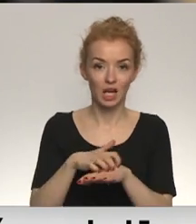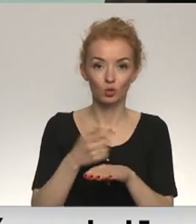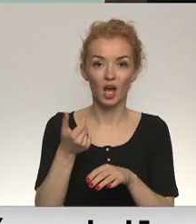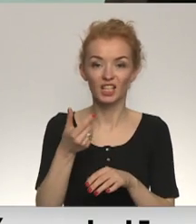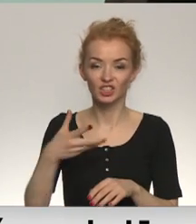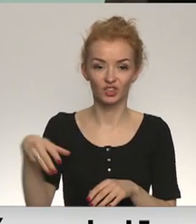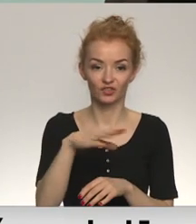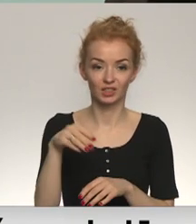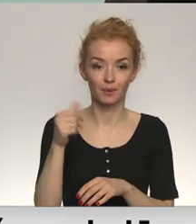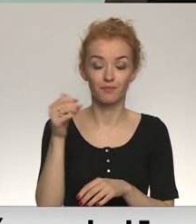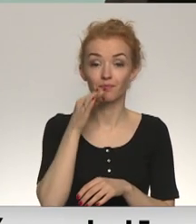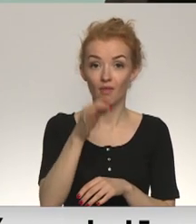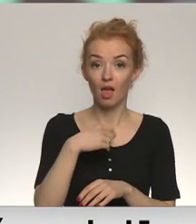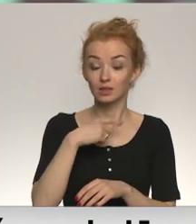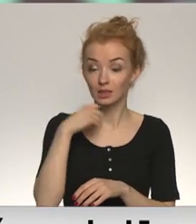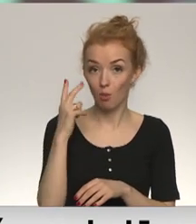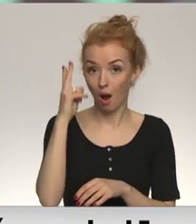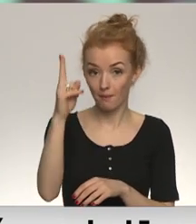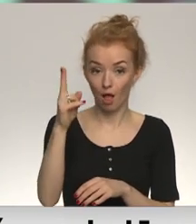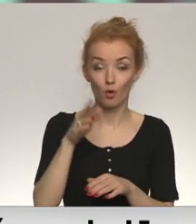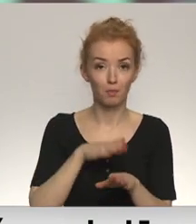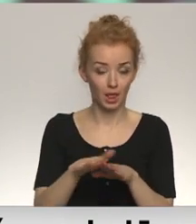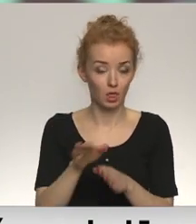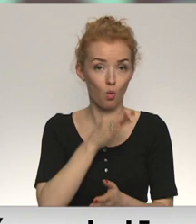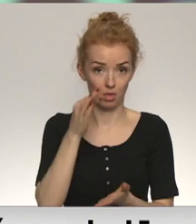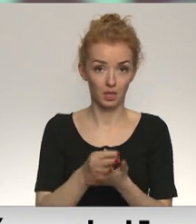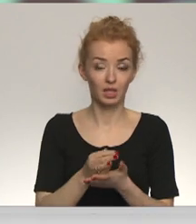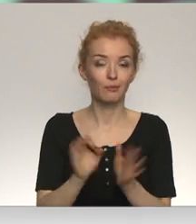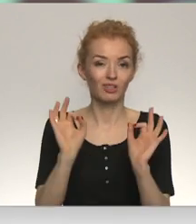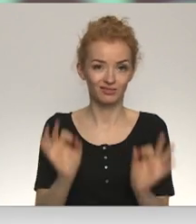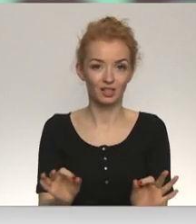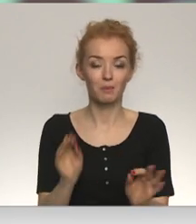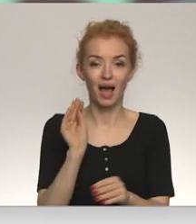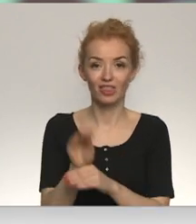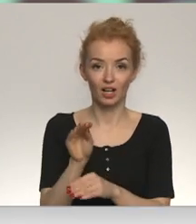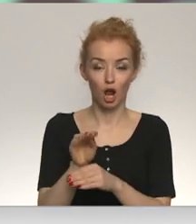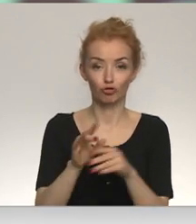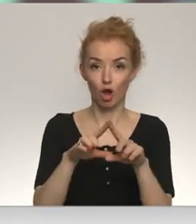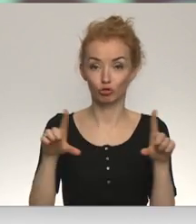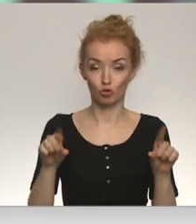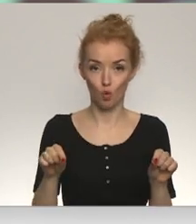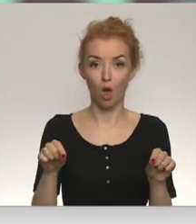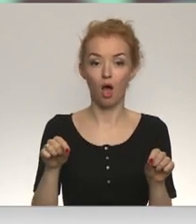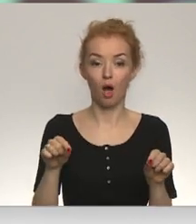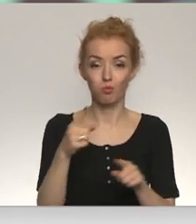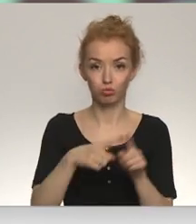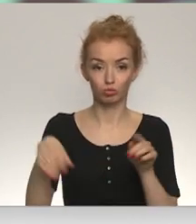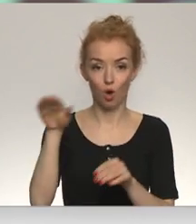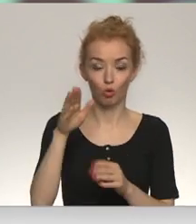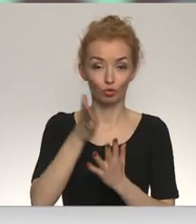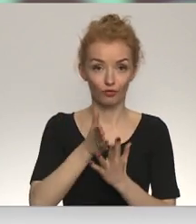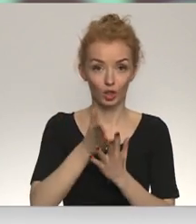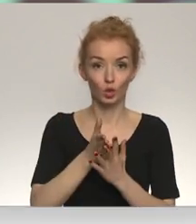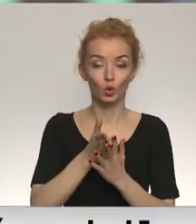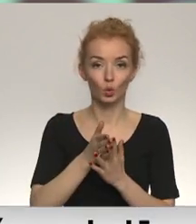visiem. Es gribētu apgalvot ar pilnu atbildību, ka īstamībā ar Ņirgāšanos skolās pusauģu vidū